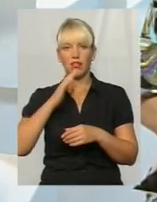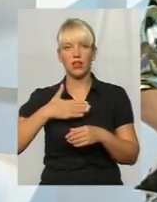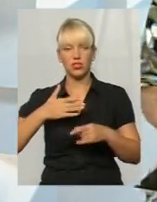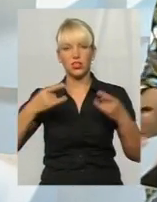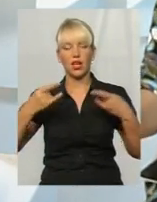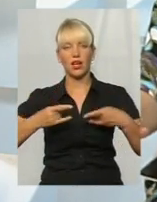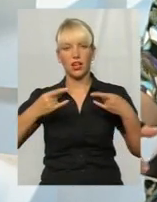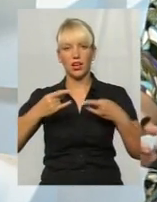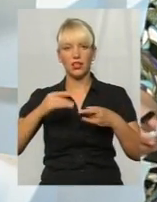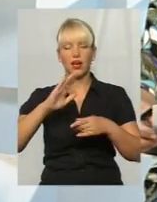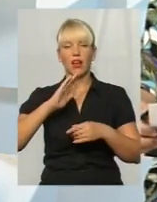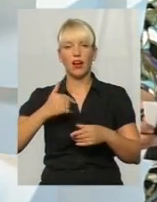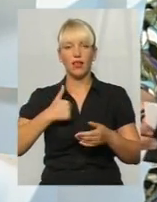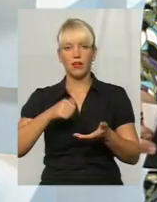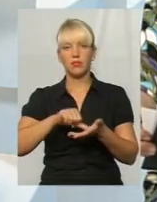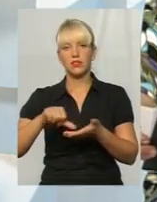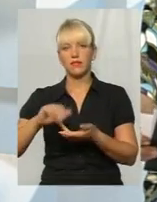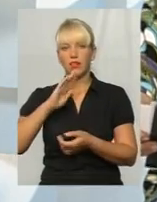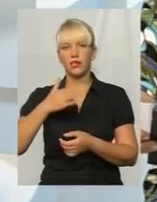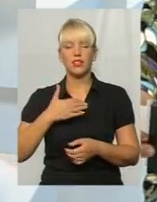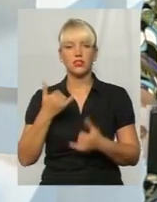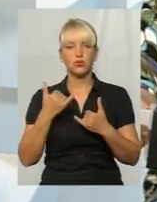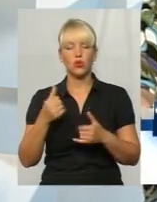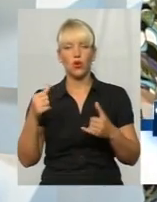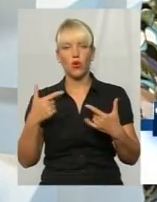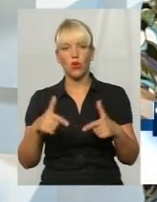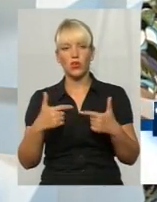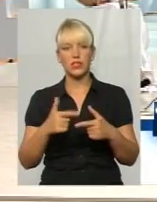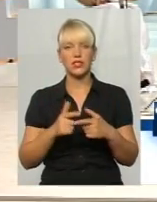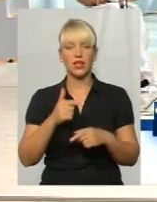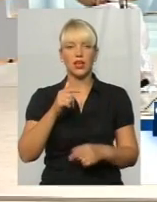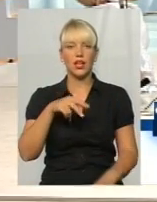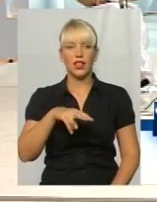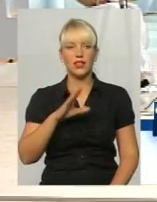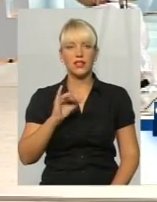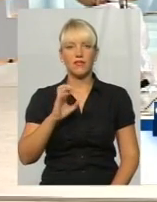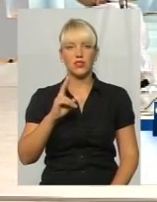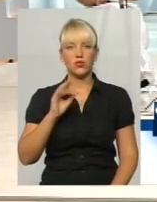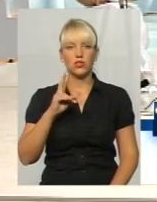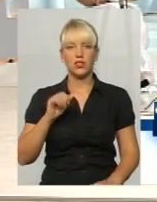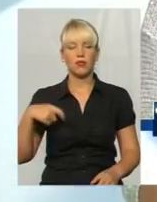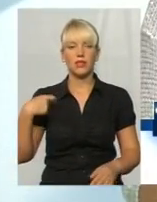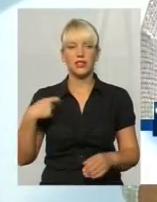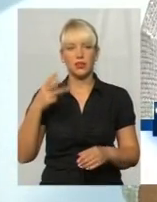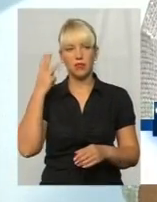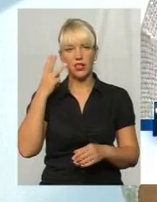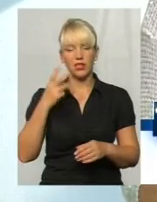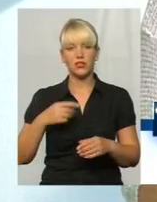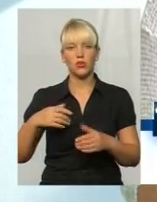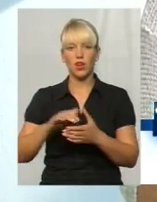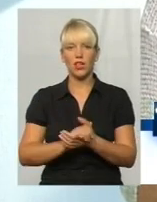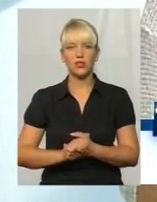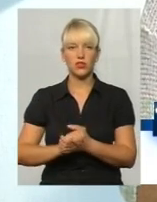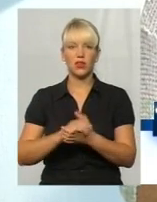екранах, а я представляю сьогоднішніх наших гостей. По праву руку від мене Лариса Висоцька, президент Хмельницької асоціації громадського здоров'я